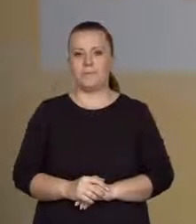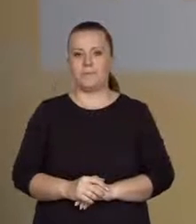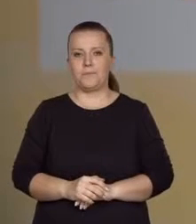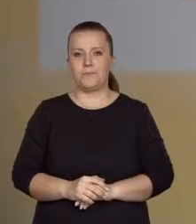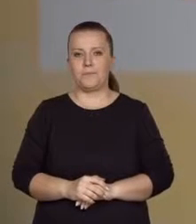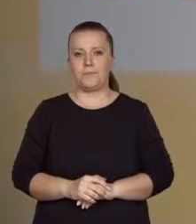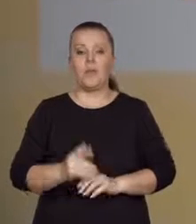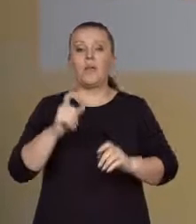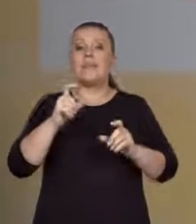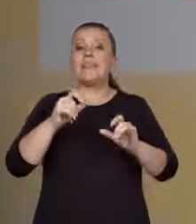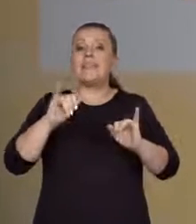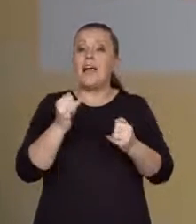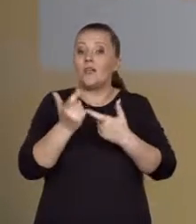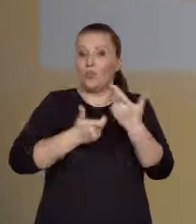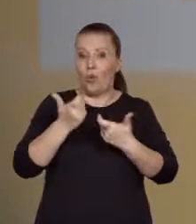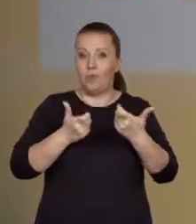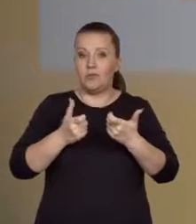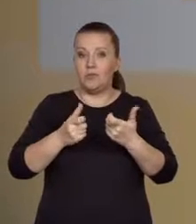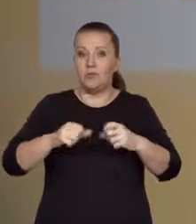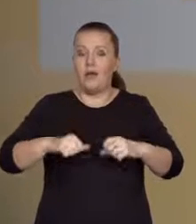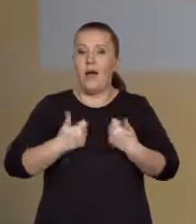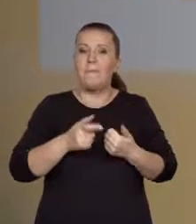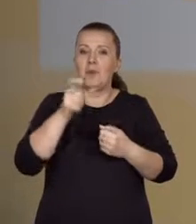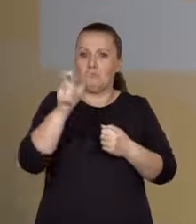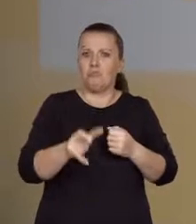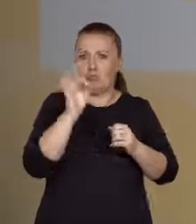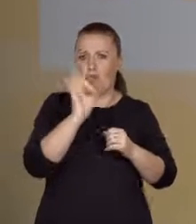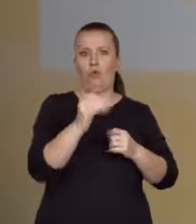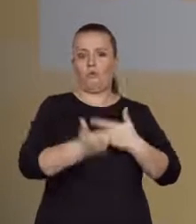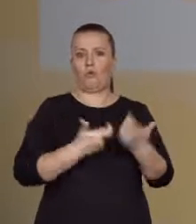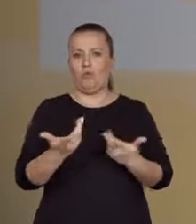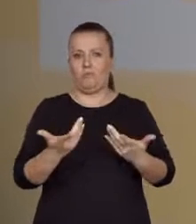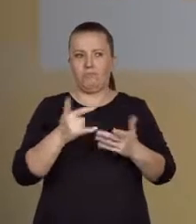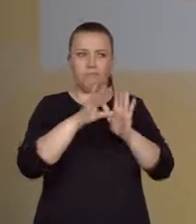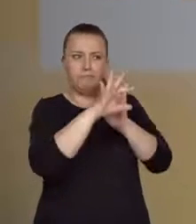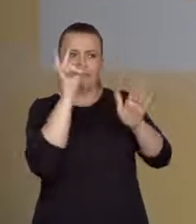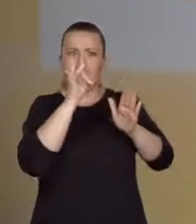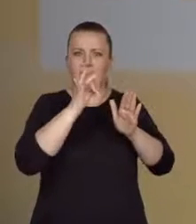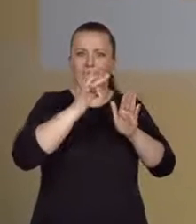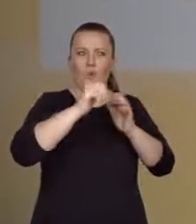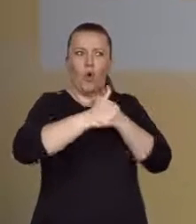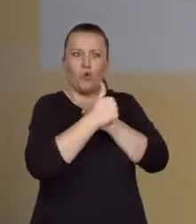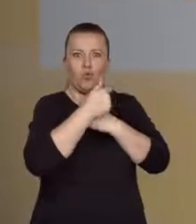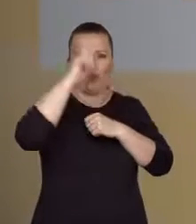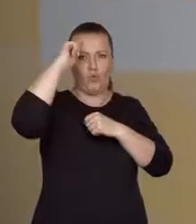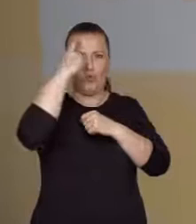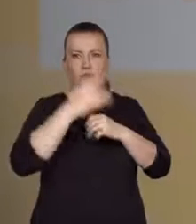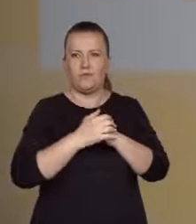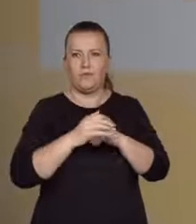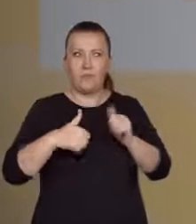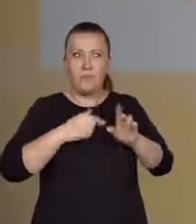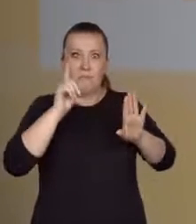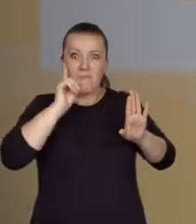Co zrobić, żeby to było działaniem skutecznym, żeby to była